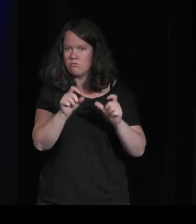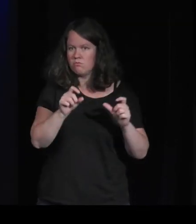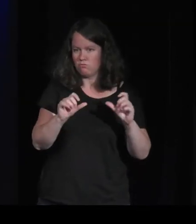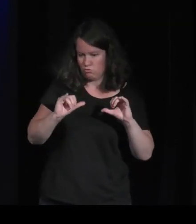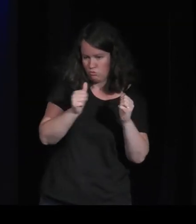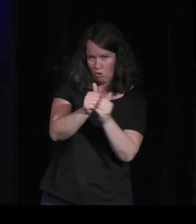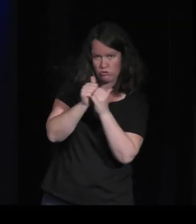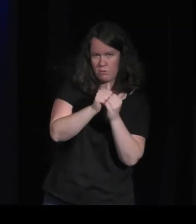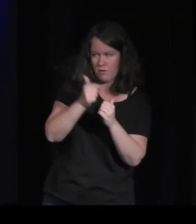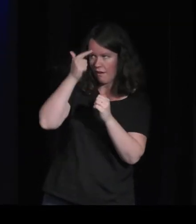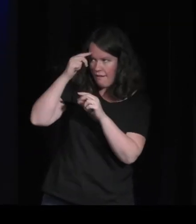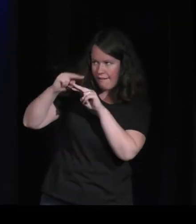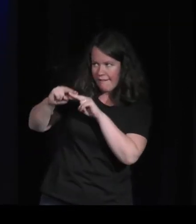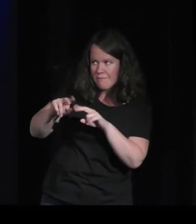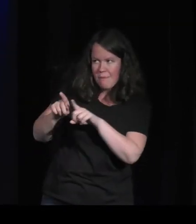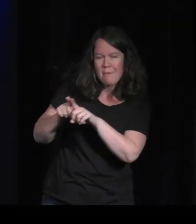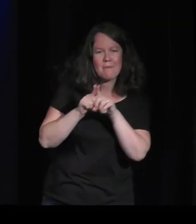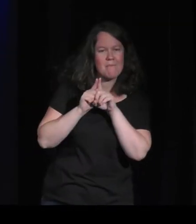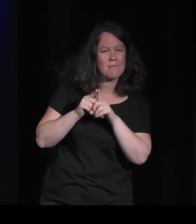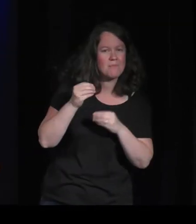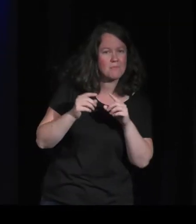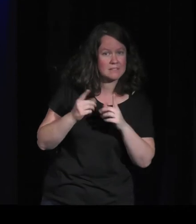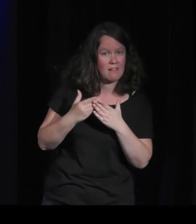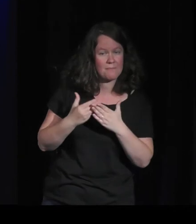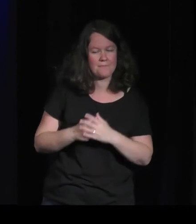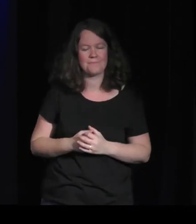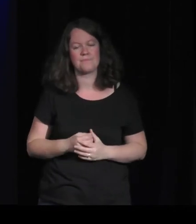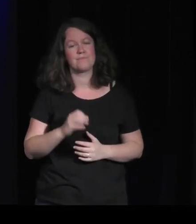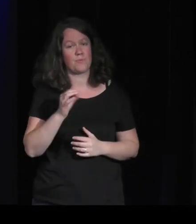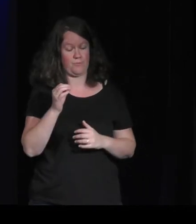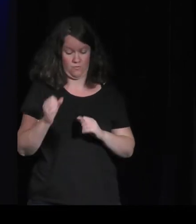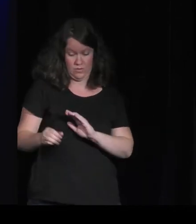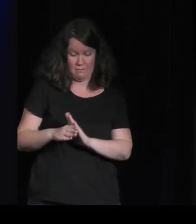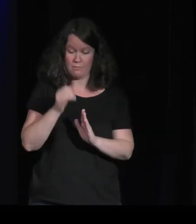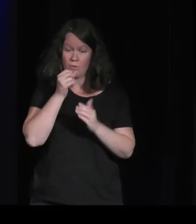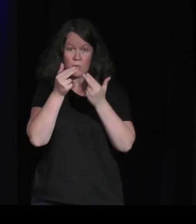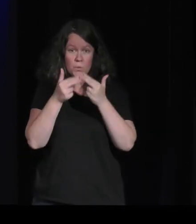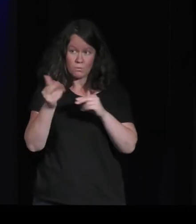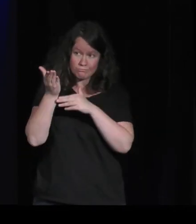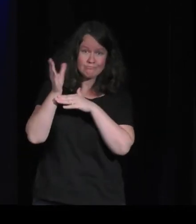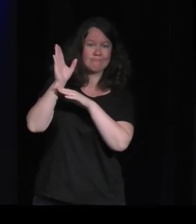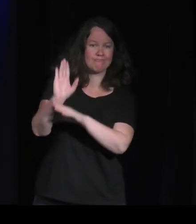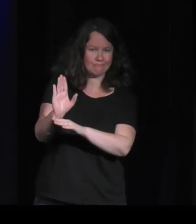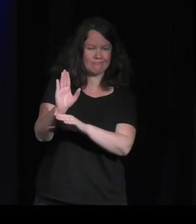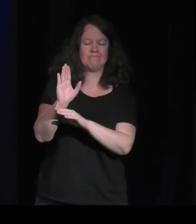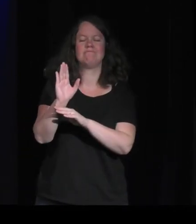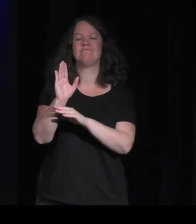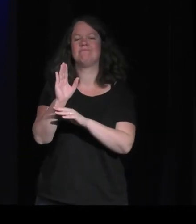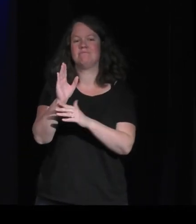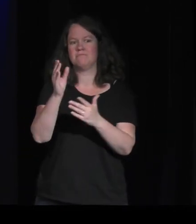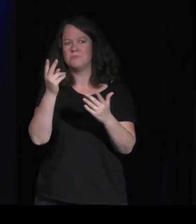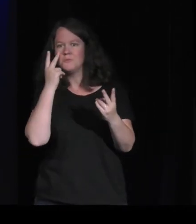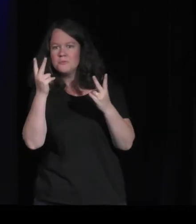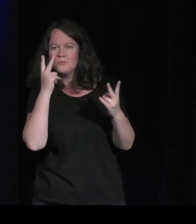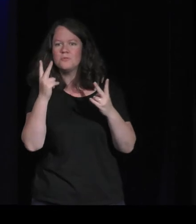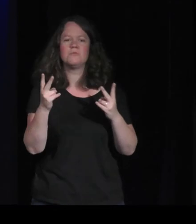Oui,'est ça. En fait, moi, ce qui m'a fait plaisir quand il y eu le reveal du teaser, c'est que, alors évidemment, quand on peint et quand on se base sur ses